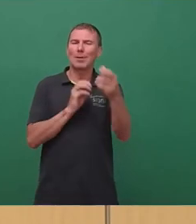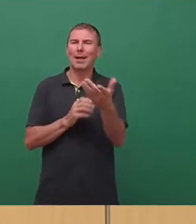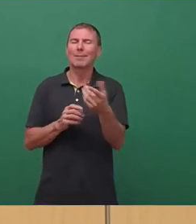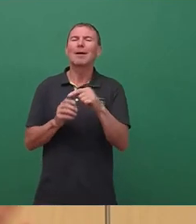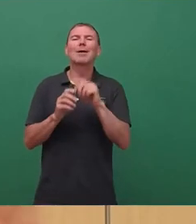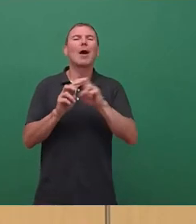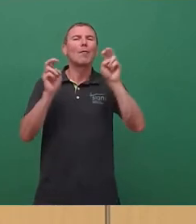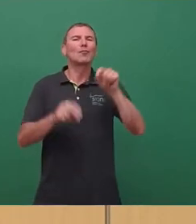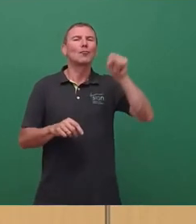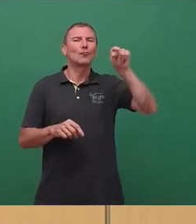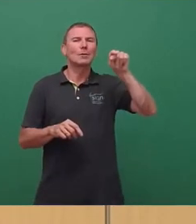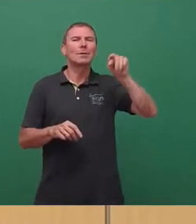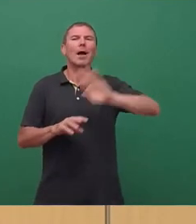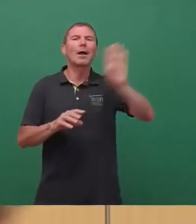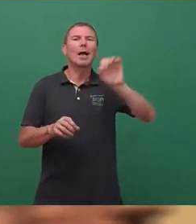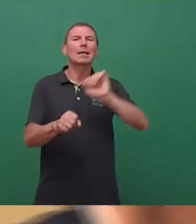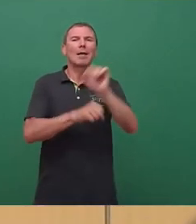keine Widerworte.